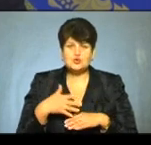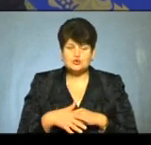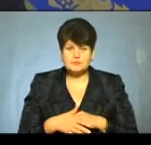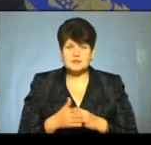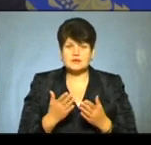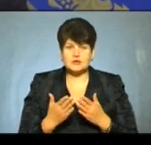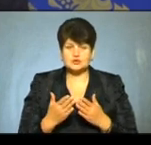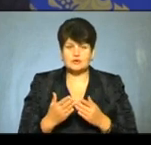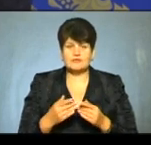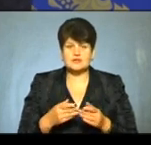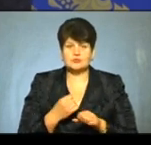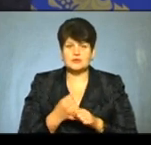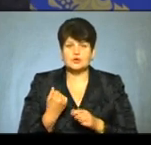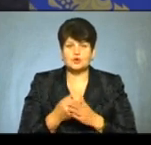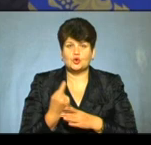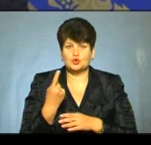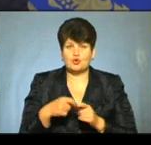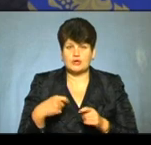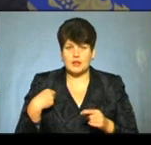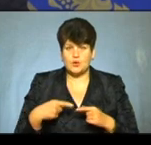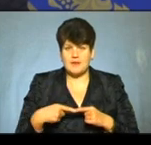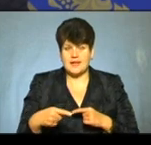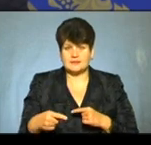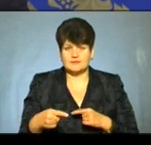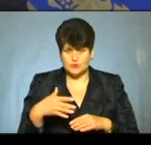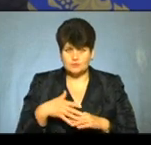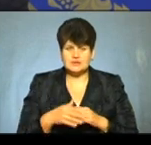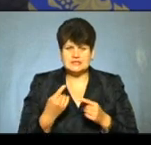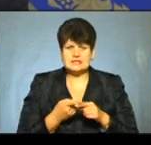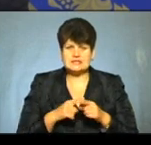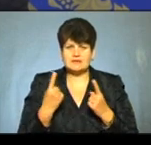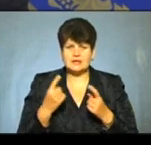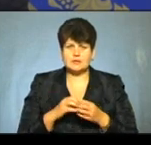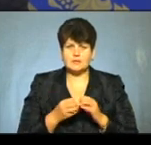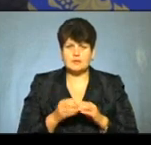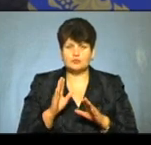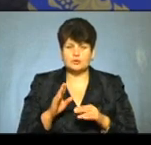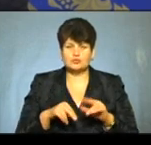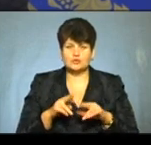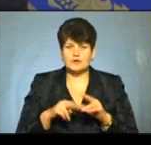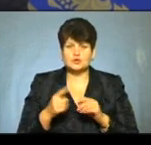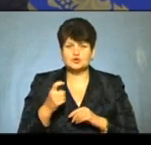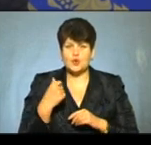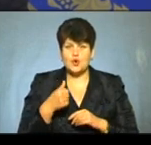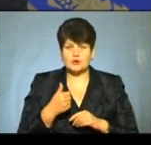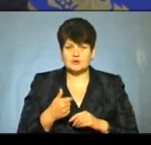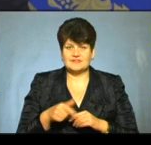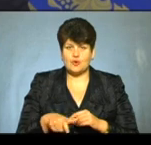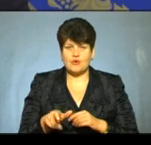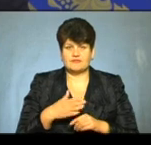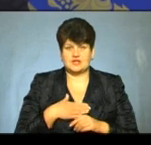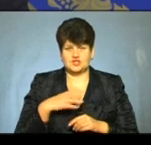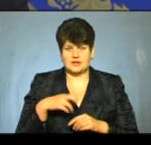розумієте, якщо ви побудували до кілометра, то ви розумієте, що це велика проблема. Ми так будемо будувати 100 років дороги в нашій країні.